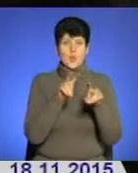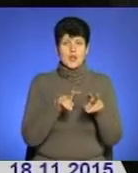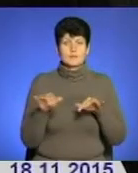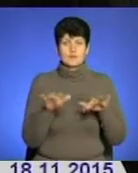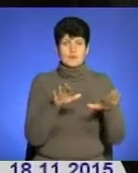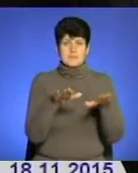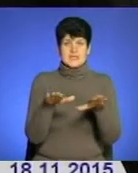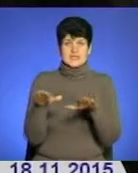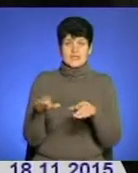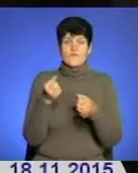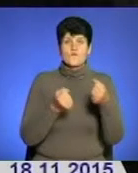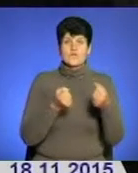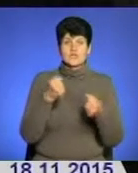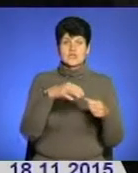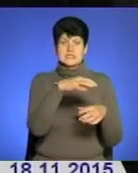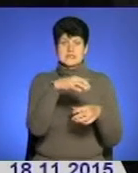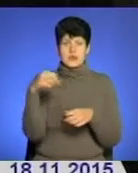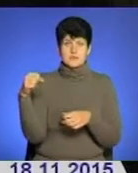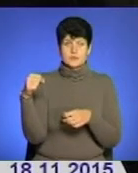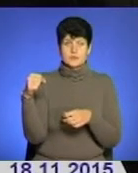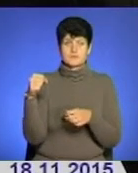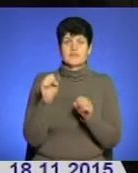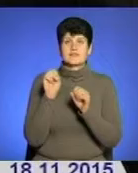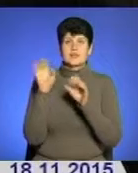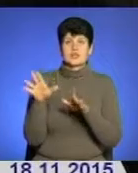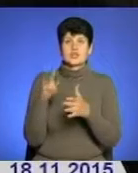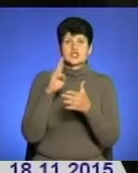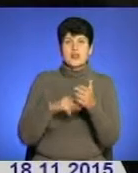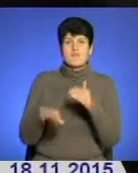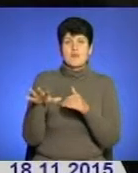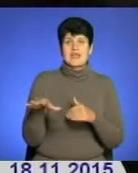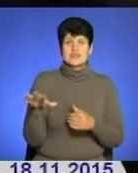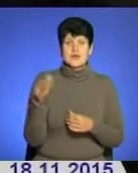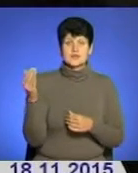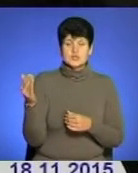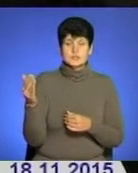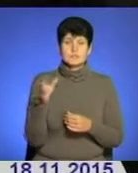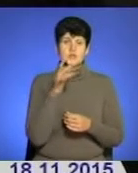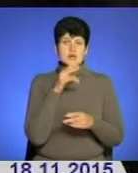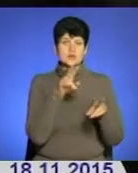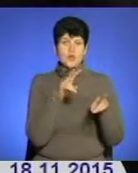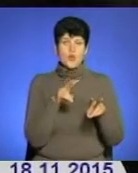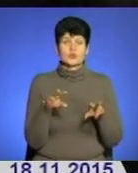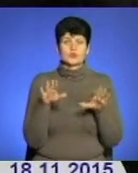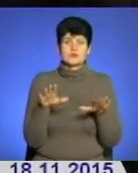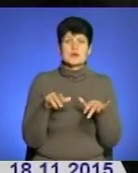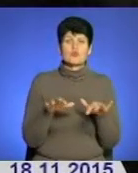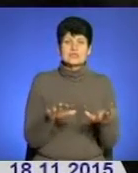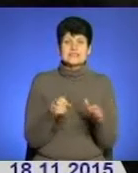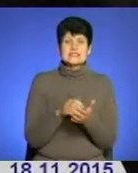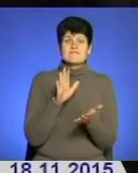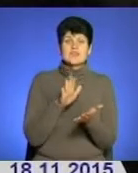Автомобіль з місця події вилучено, поміщено на штрафмайданчик. Під час огляду місця події зафіксовано,